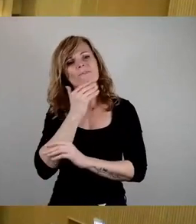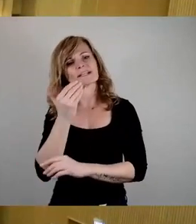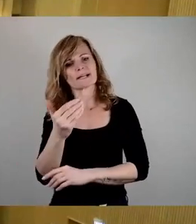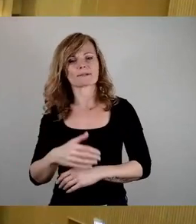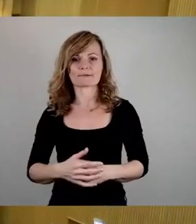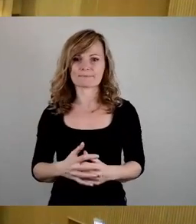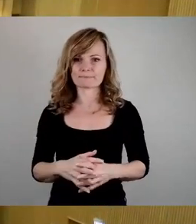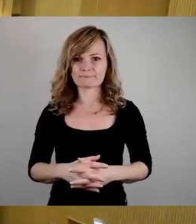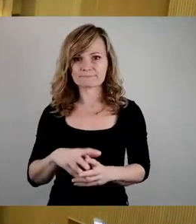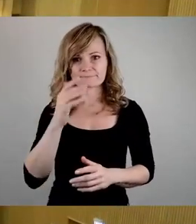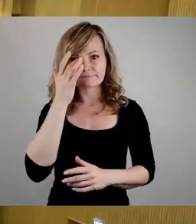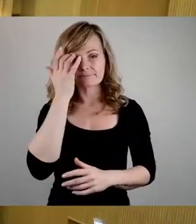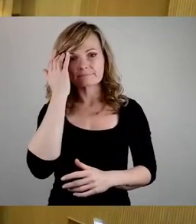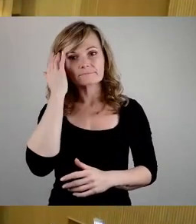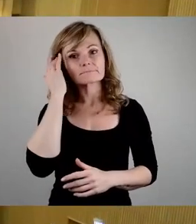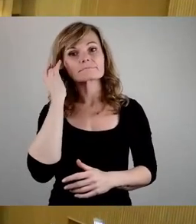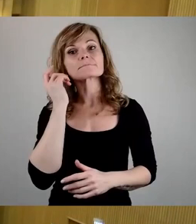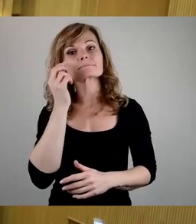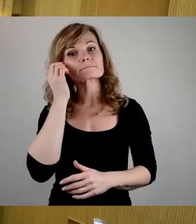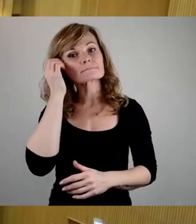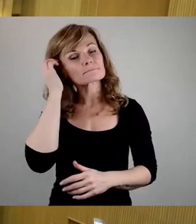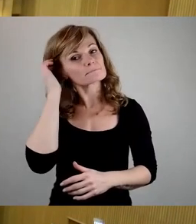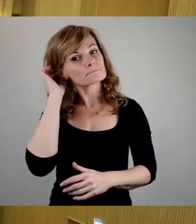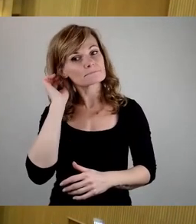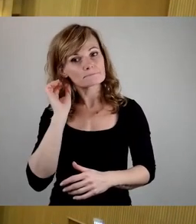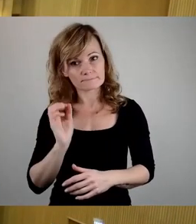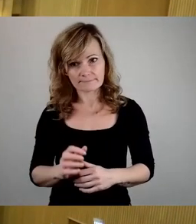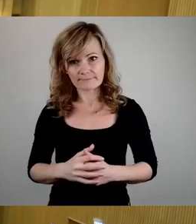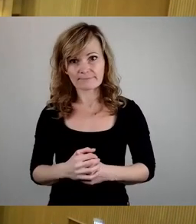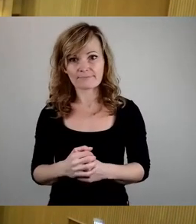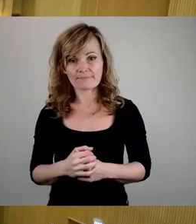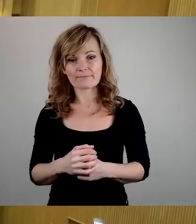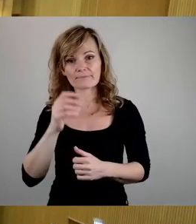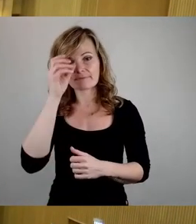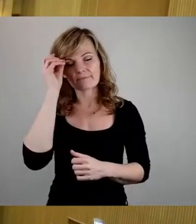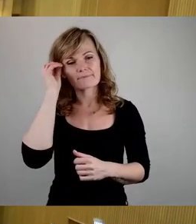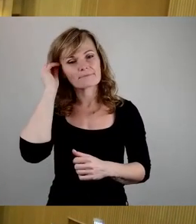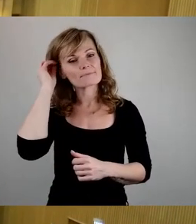So, wir setzen fort in der Fraktionsrunde. Fraktion DIE LINKE, Frau Abel.